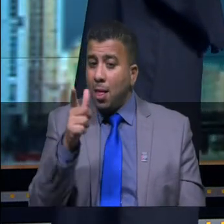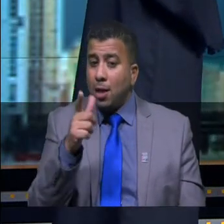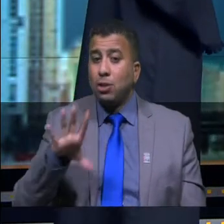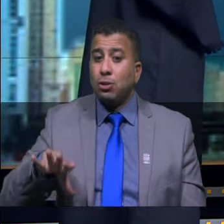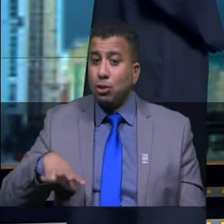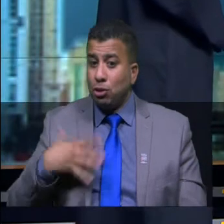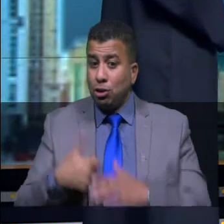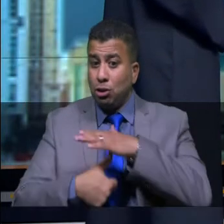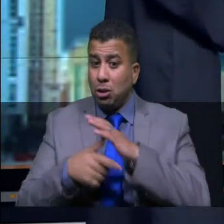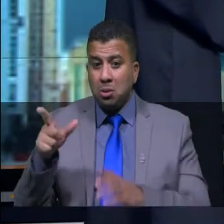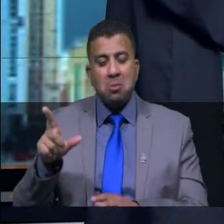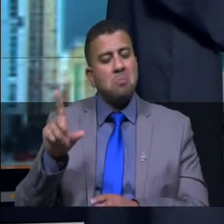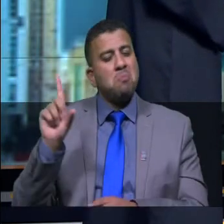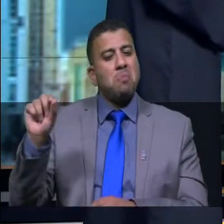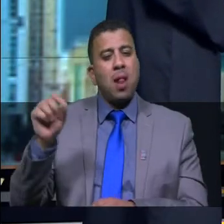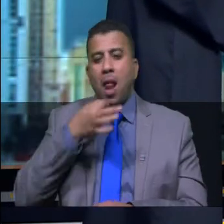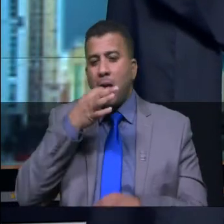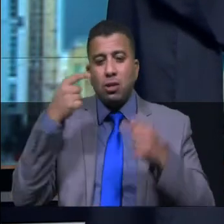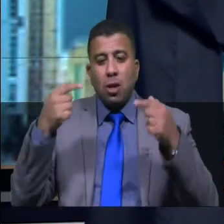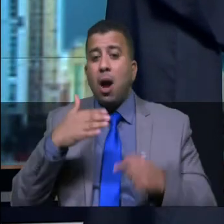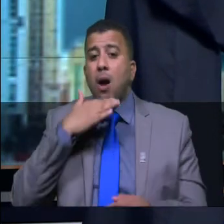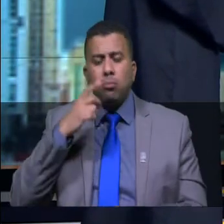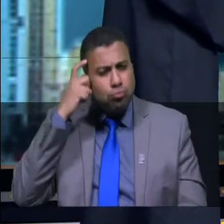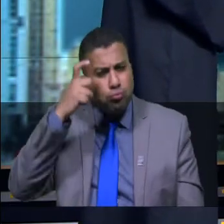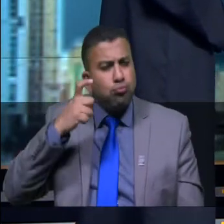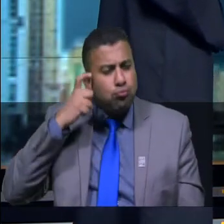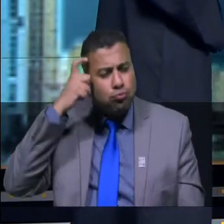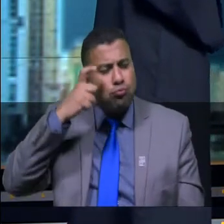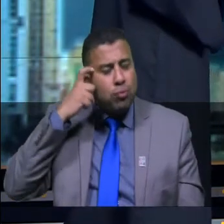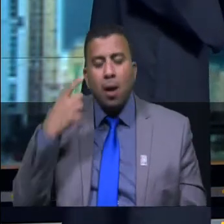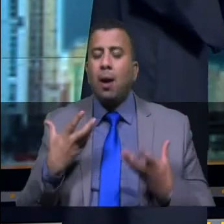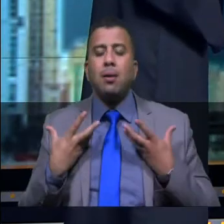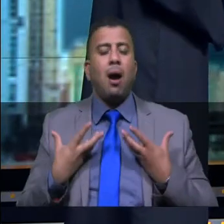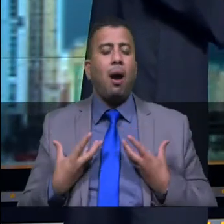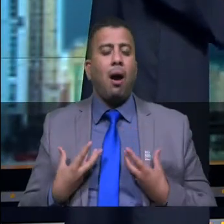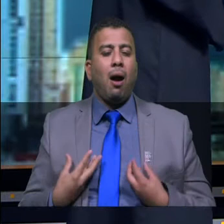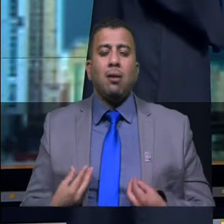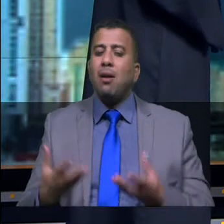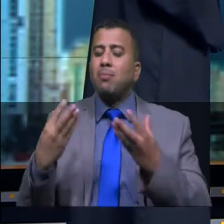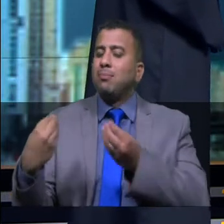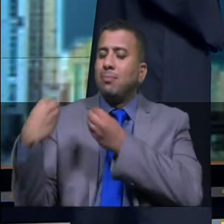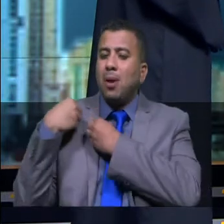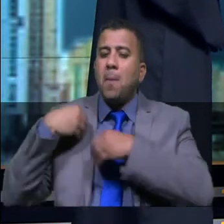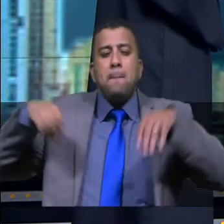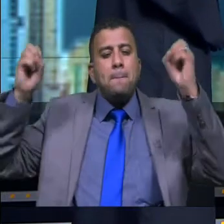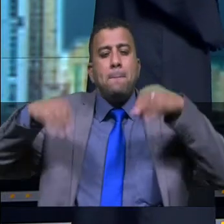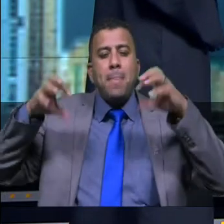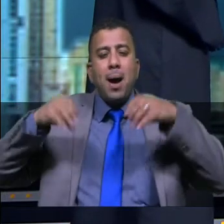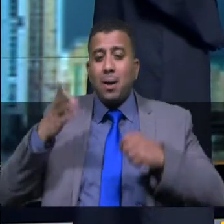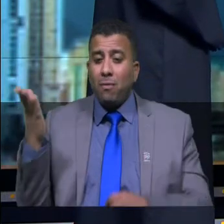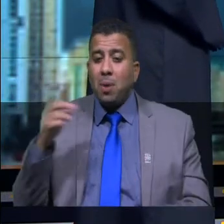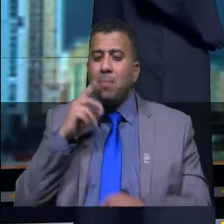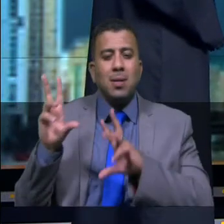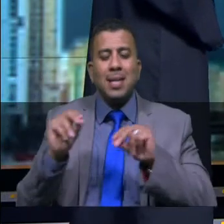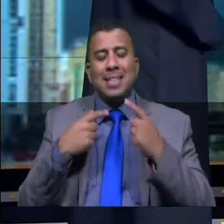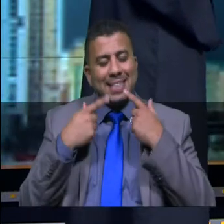الشاعر والله يحفظ أبونا الغالي اللي شغلها الشاغل راحتنا اللهم ارزقه وزيده وبارك له مثل